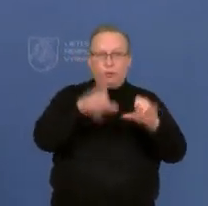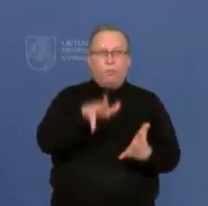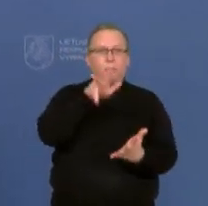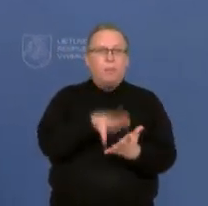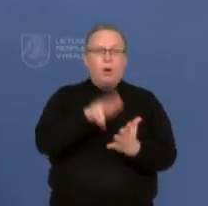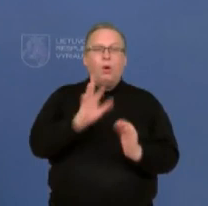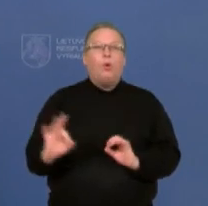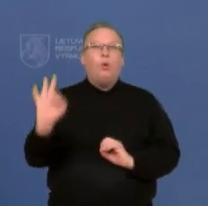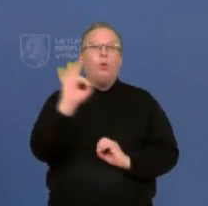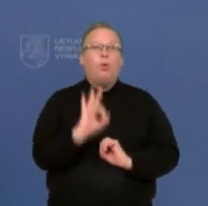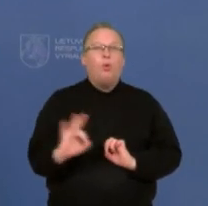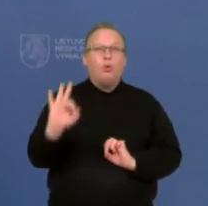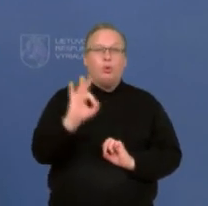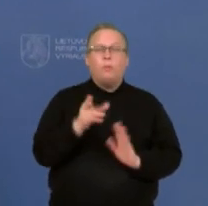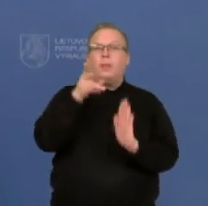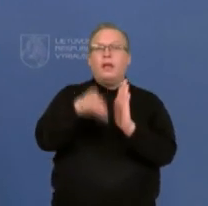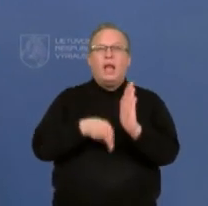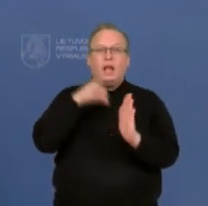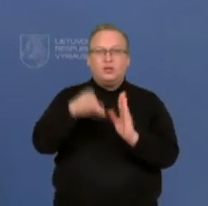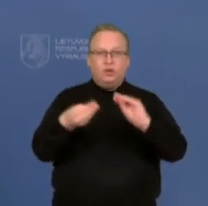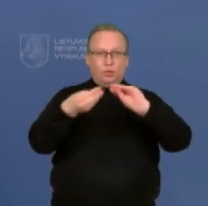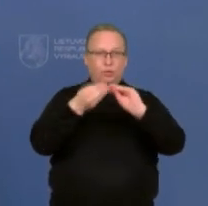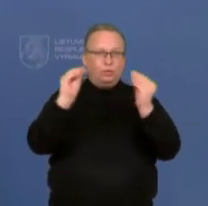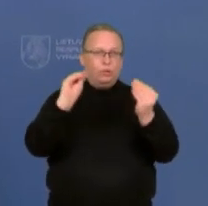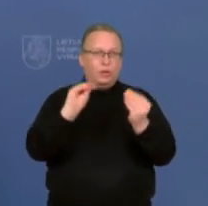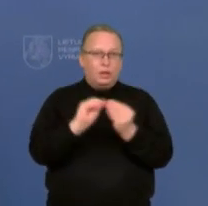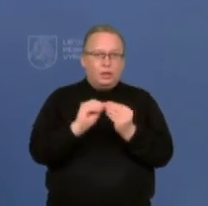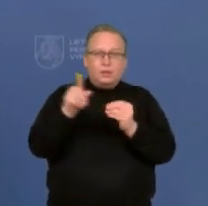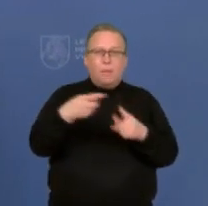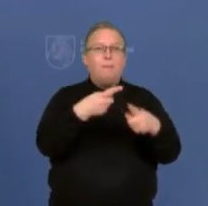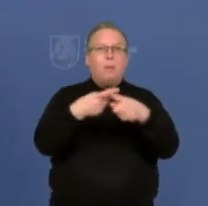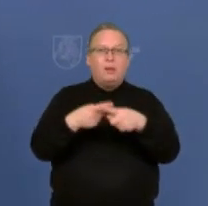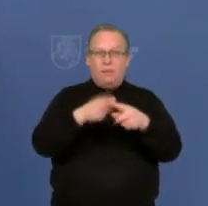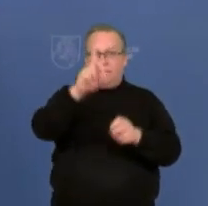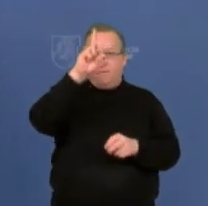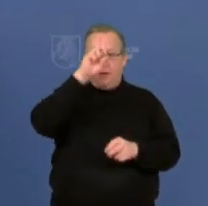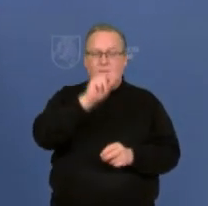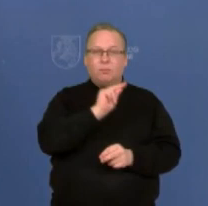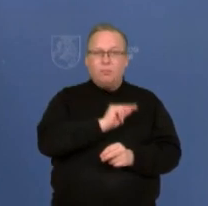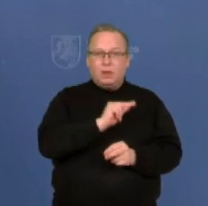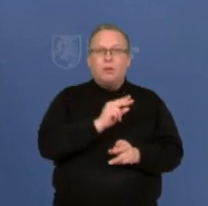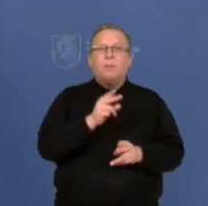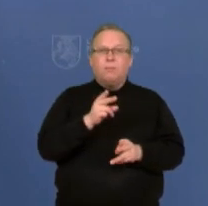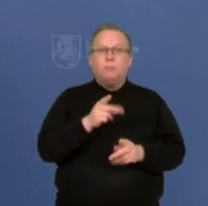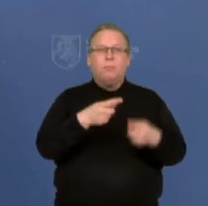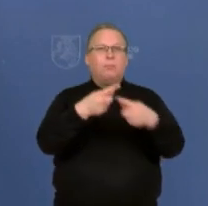konkrečiai dėl gėlį žinkelio sutarties su Baltarusijos valstybinį įmanio Vėlarų skali.